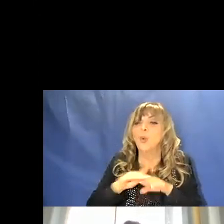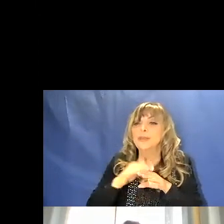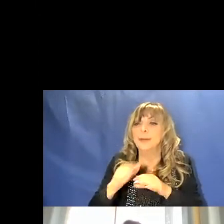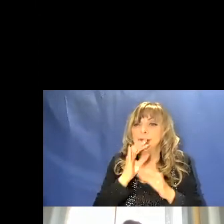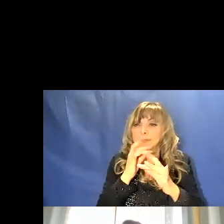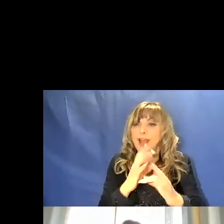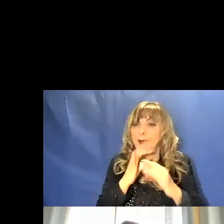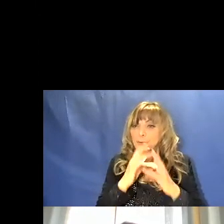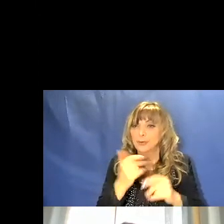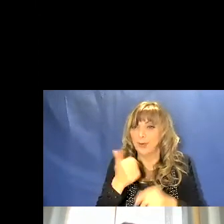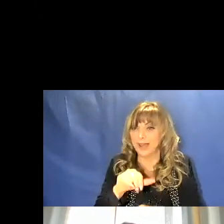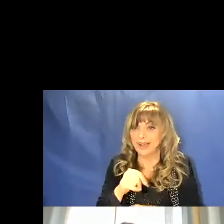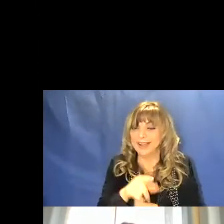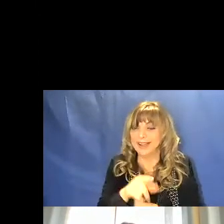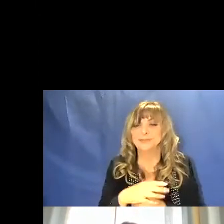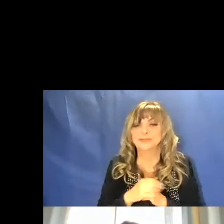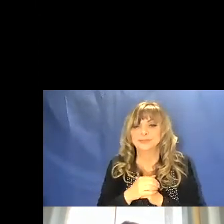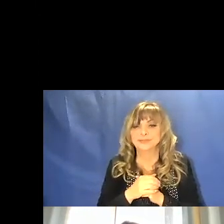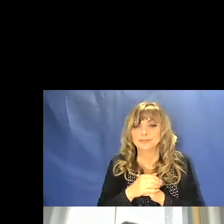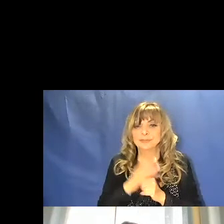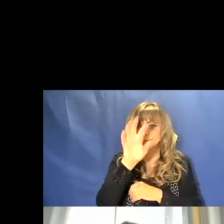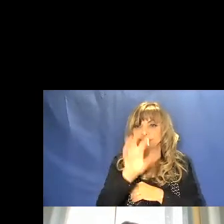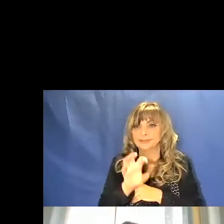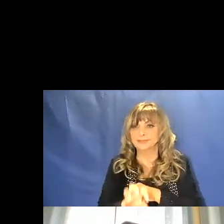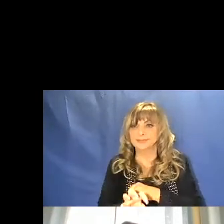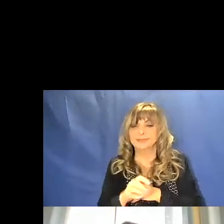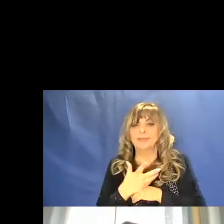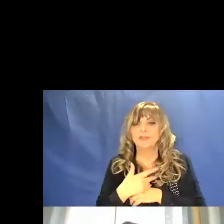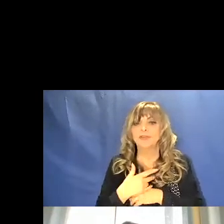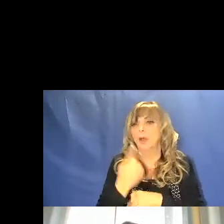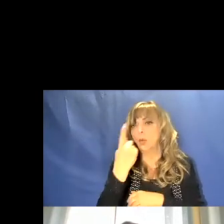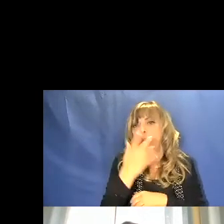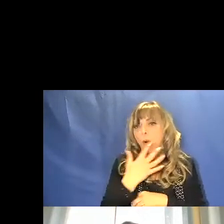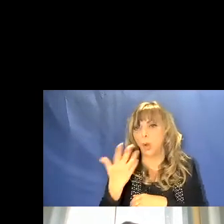le raffigurazioni sono con un solo colore